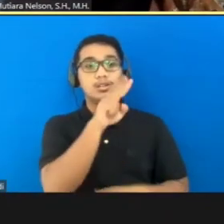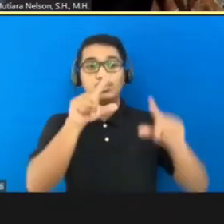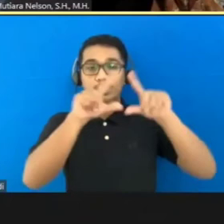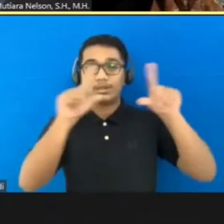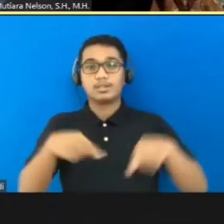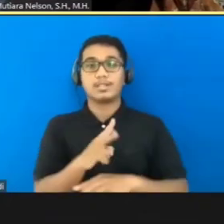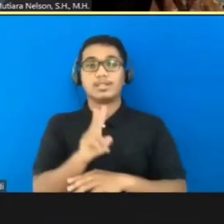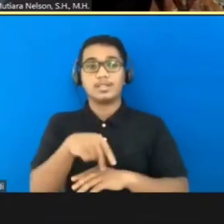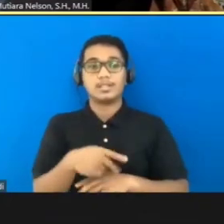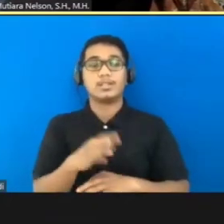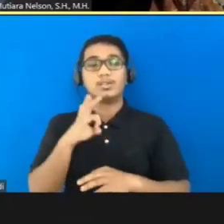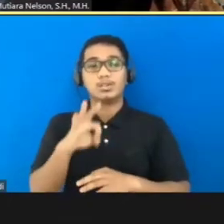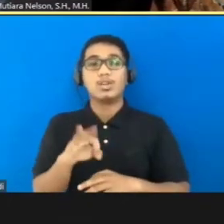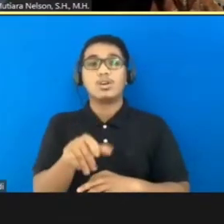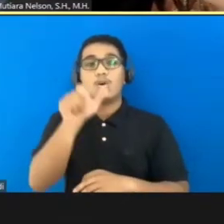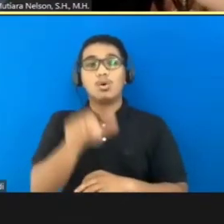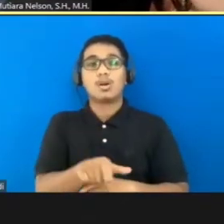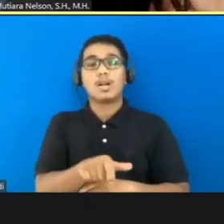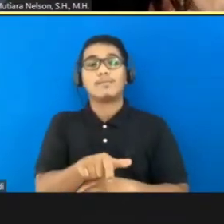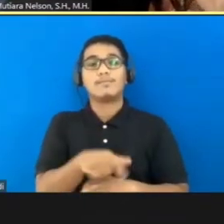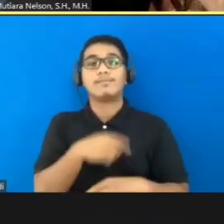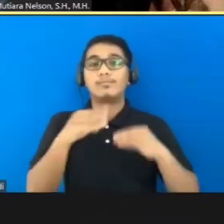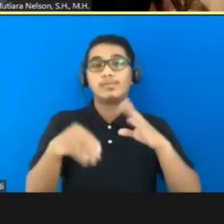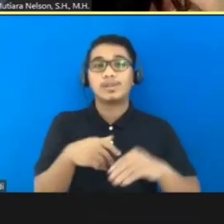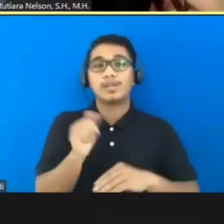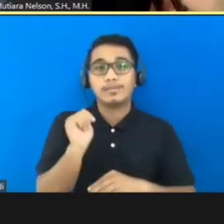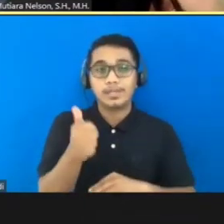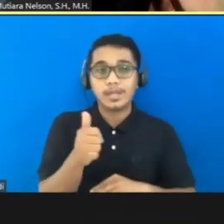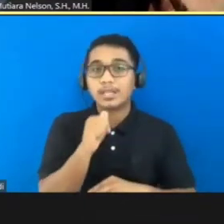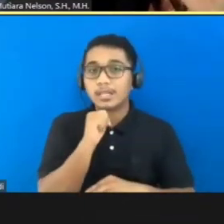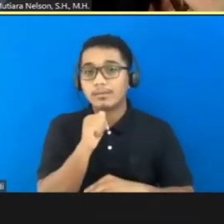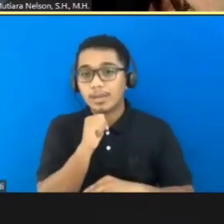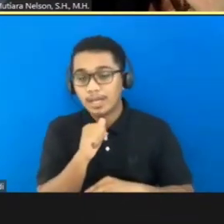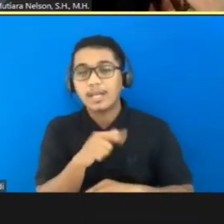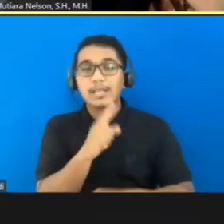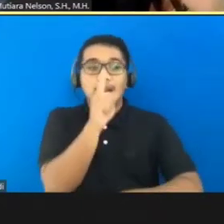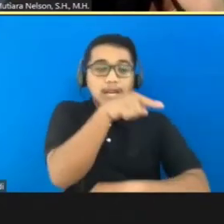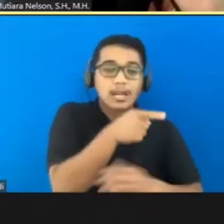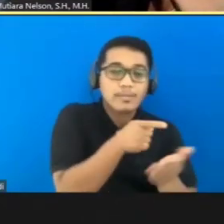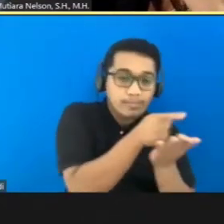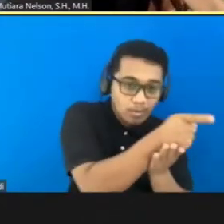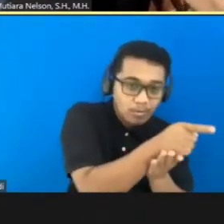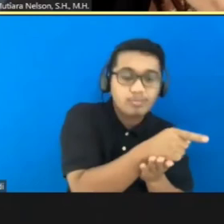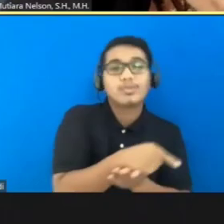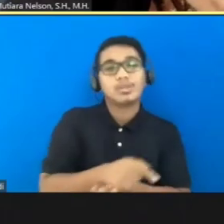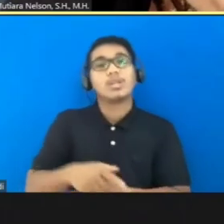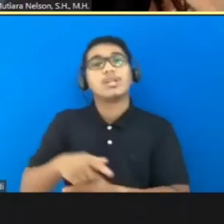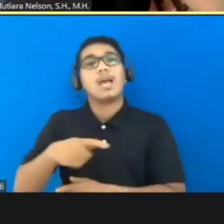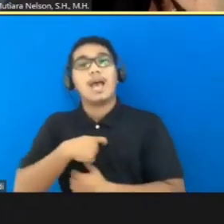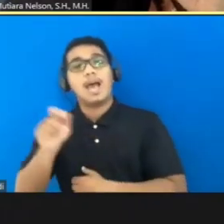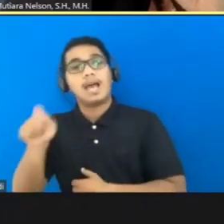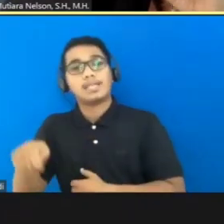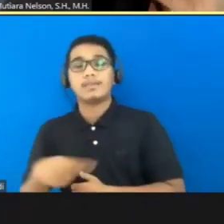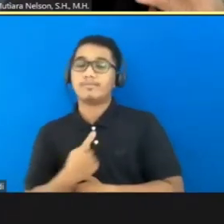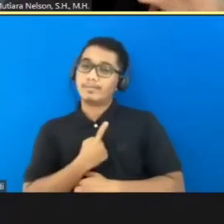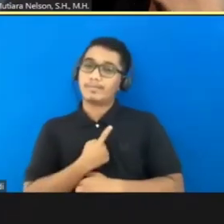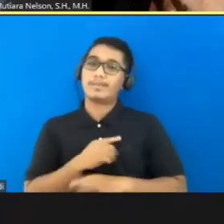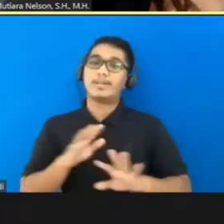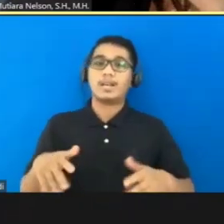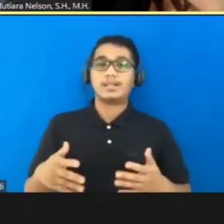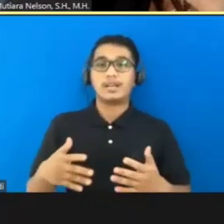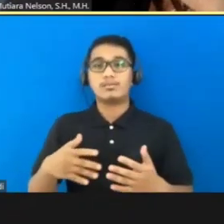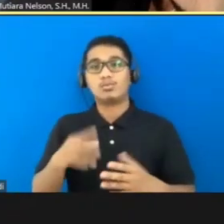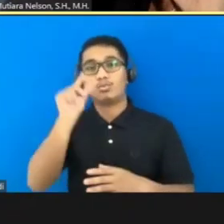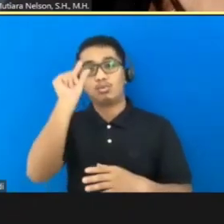Pihak yang bisa bernegosiasi itu adalah jaksa penuntut umum, kedakwa atau penasihat hukum, hakim yang independen. Dan kemudian kalau untuk